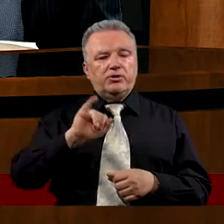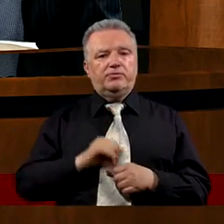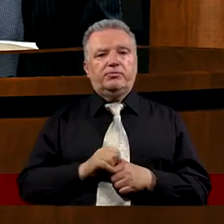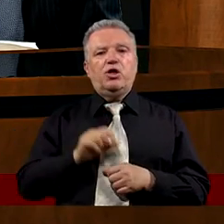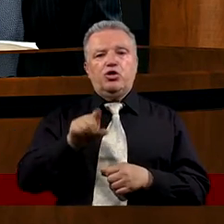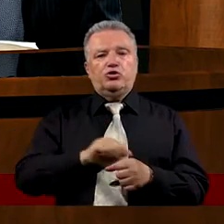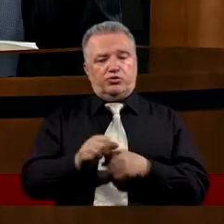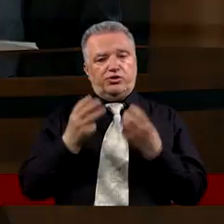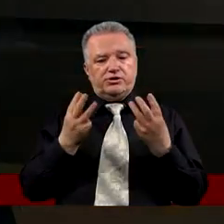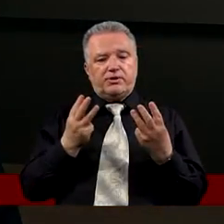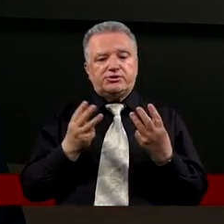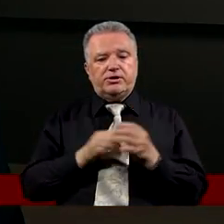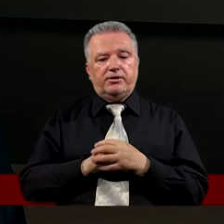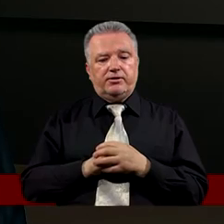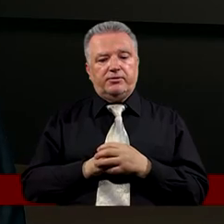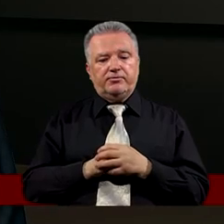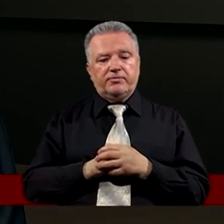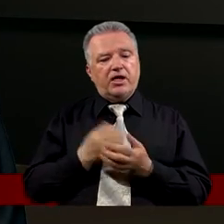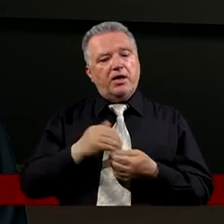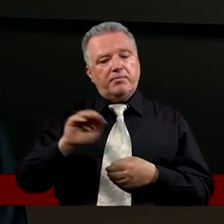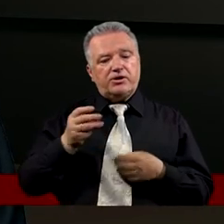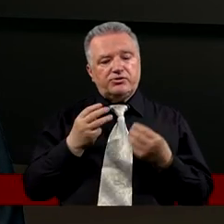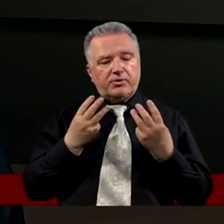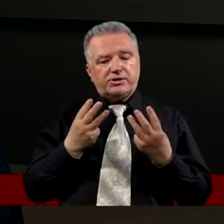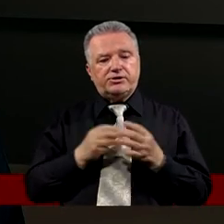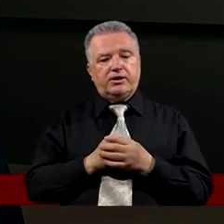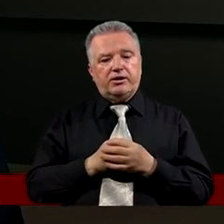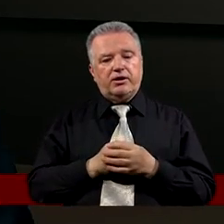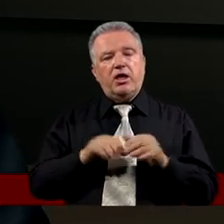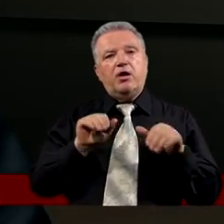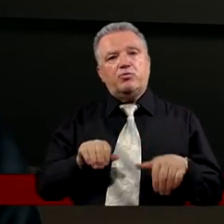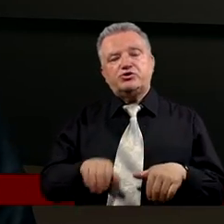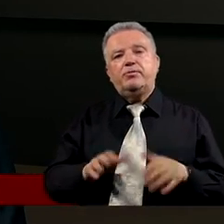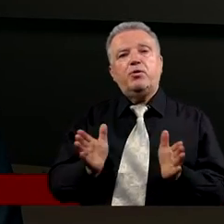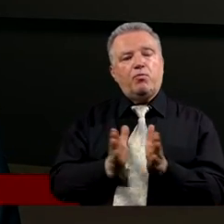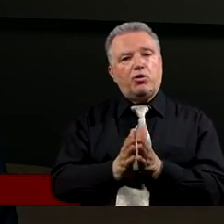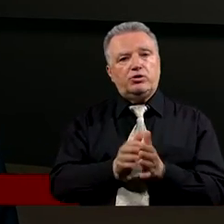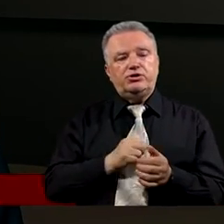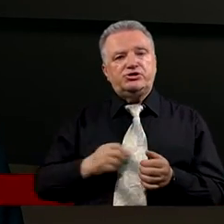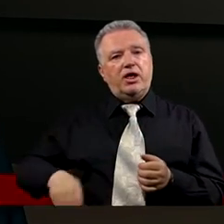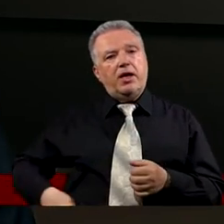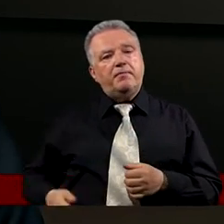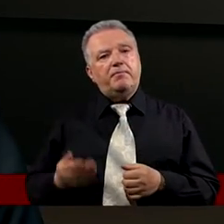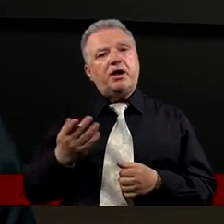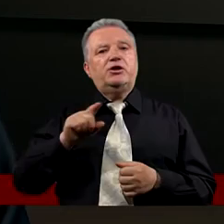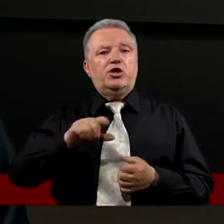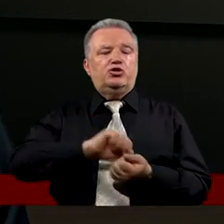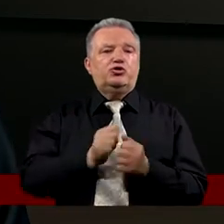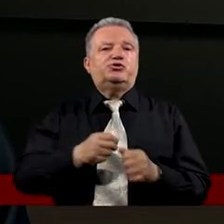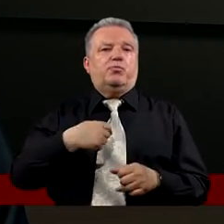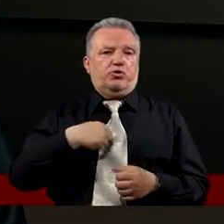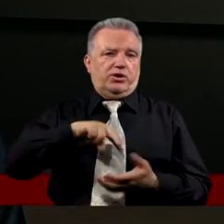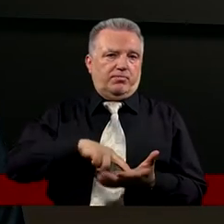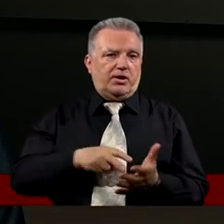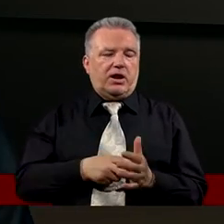To jest bardzo ważne Bardzo istotne Możemy modlić się Panie To są